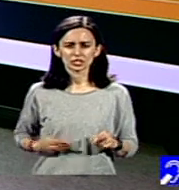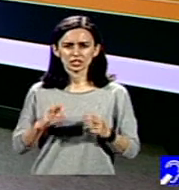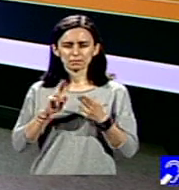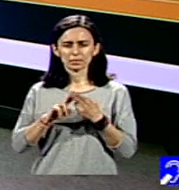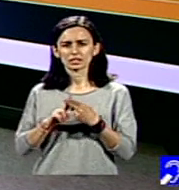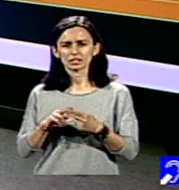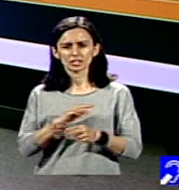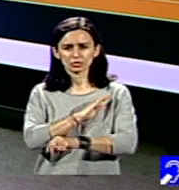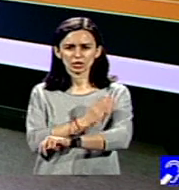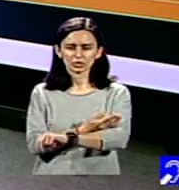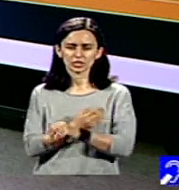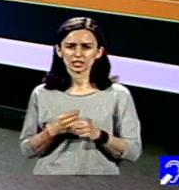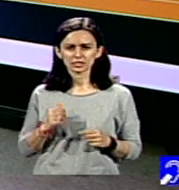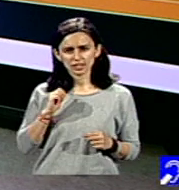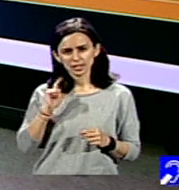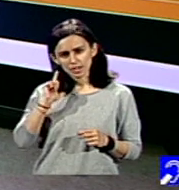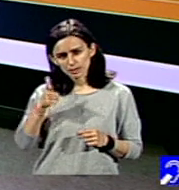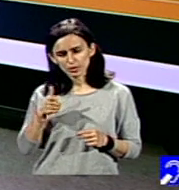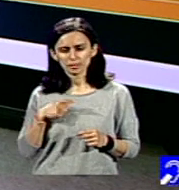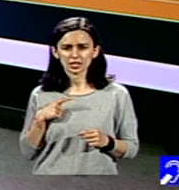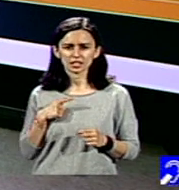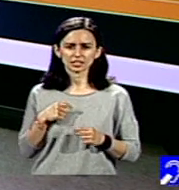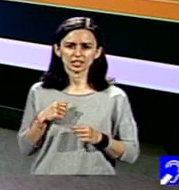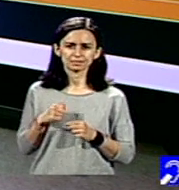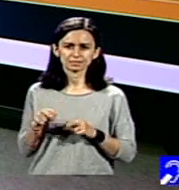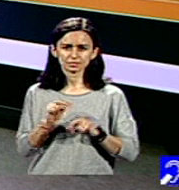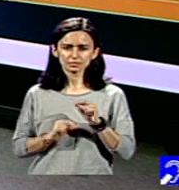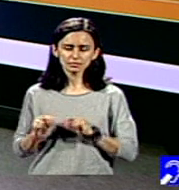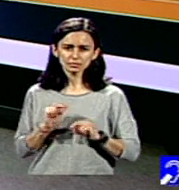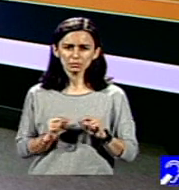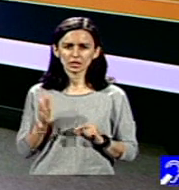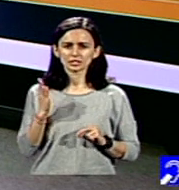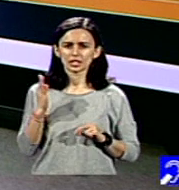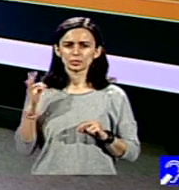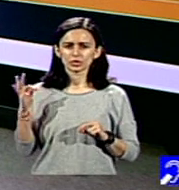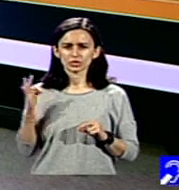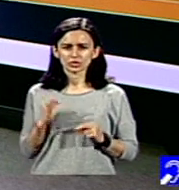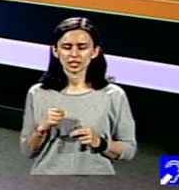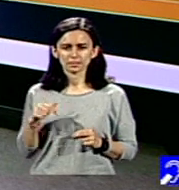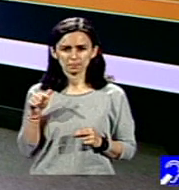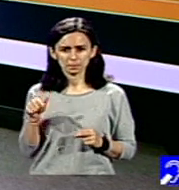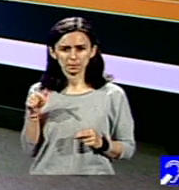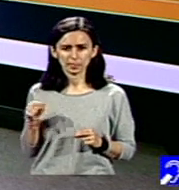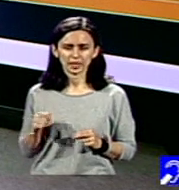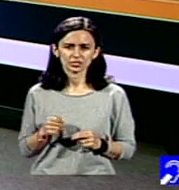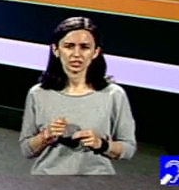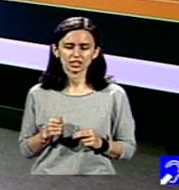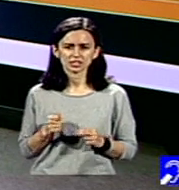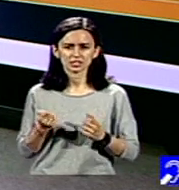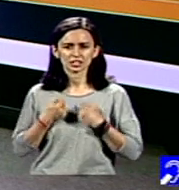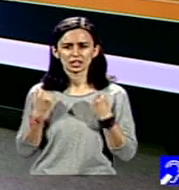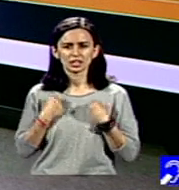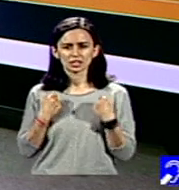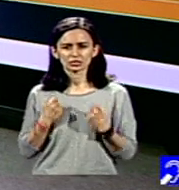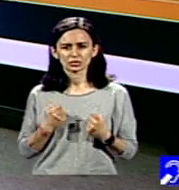nevoie, păi mâine e la sediul asociației de la Botoșani. Cumva acest motor pe care îl ai și pe care